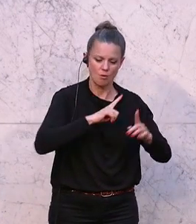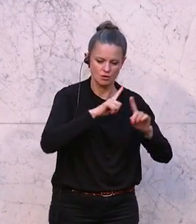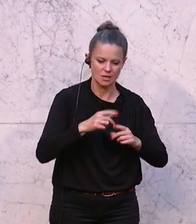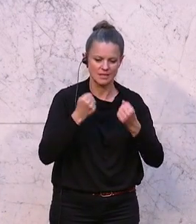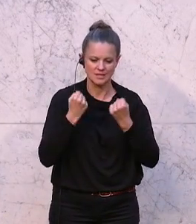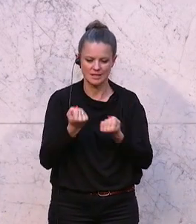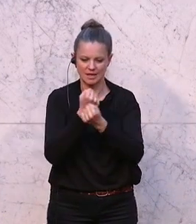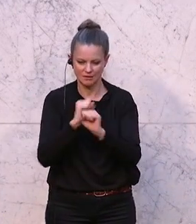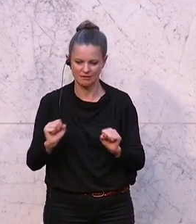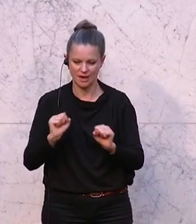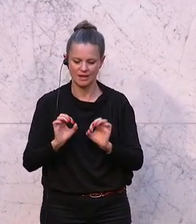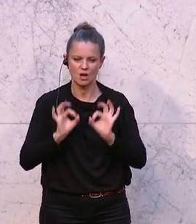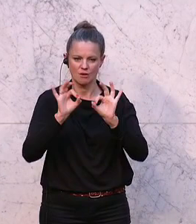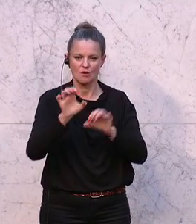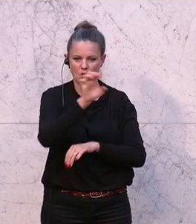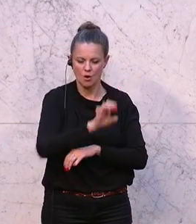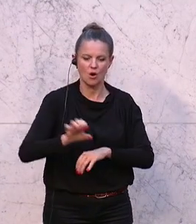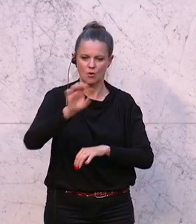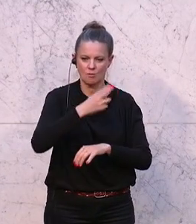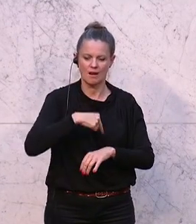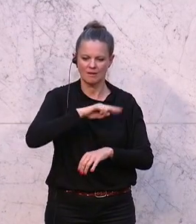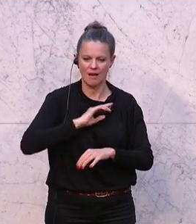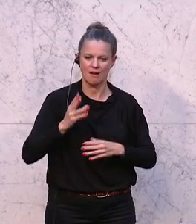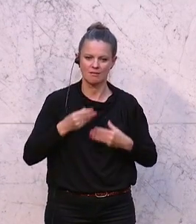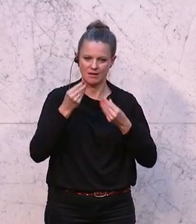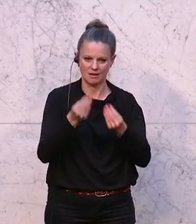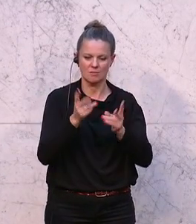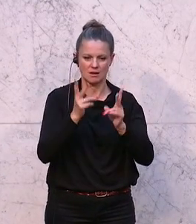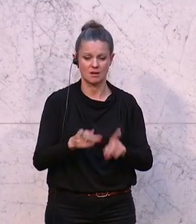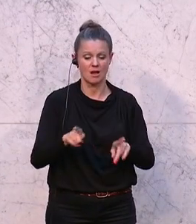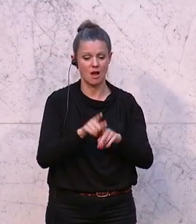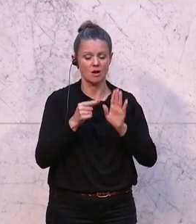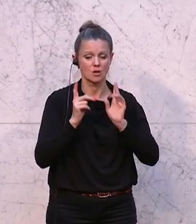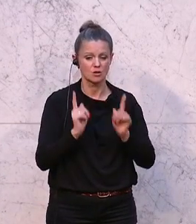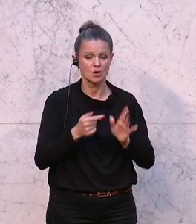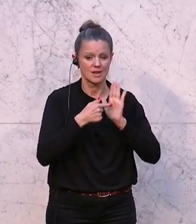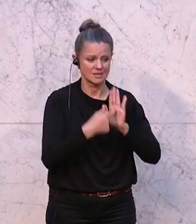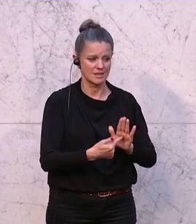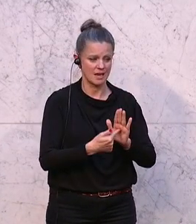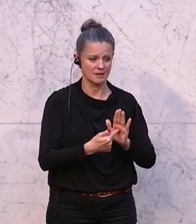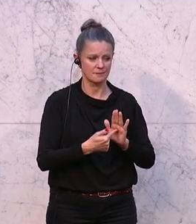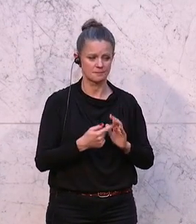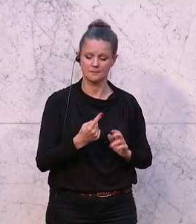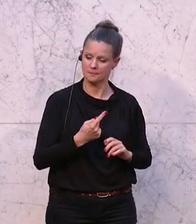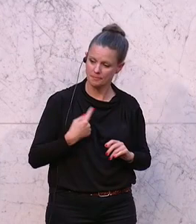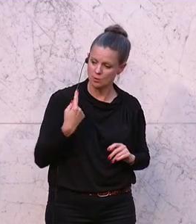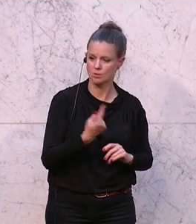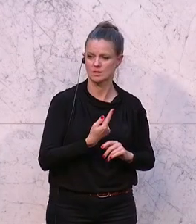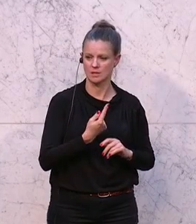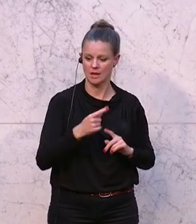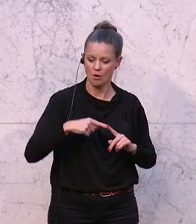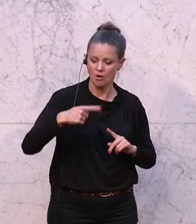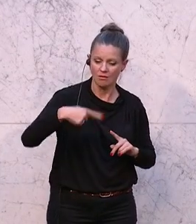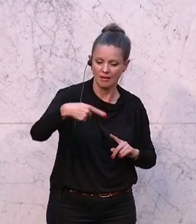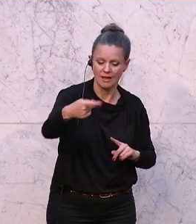und Freiheit, die Europa für uns garantiert, nämlich auch zu zeigen, dass unsere und die nächsten